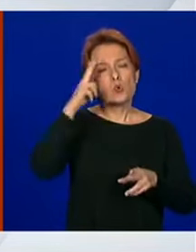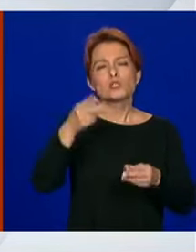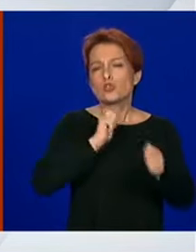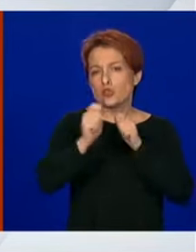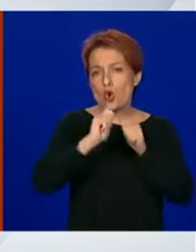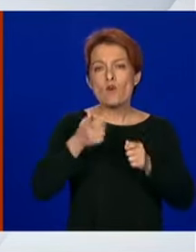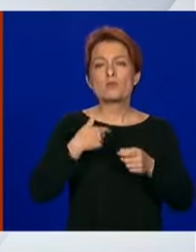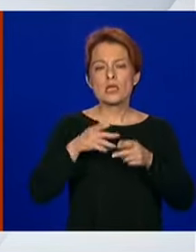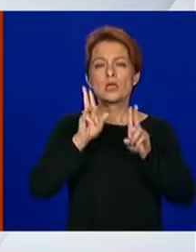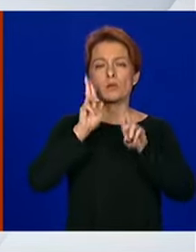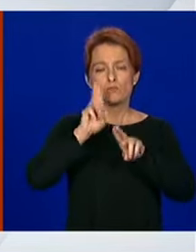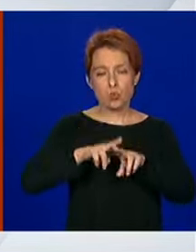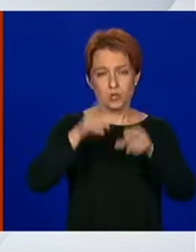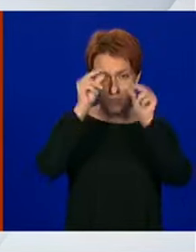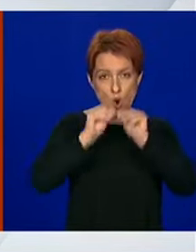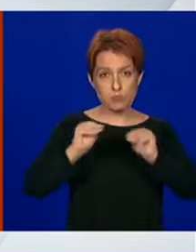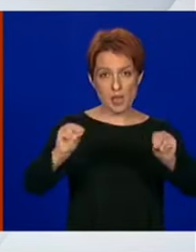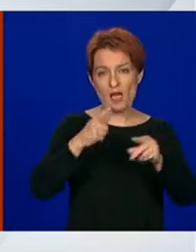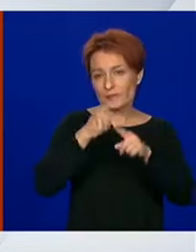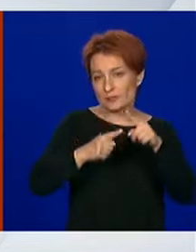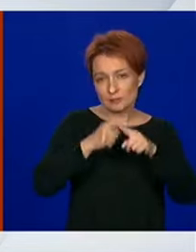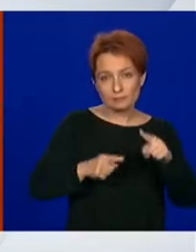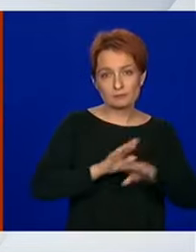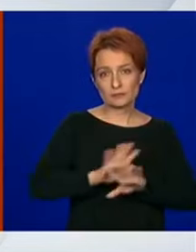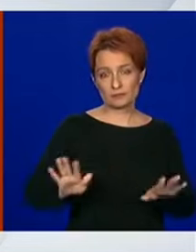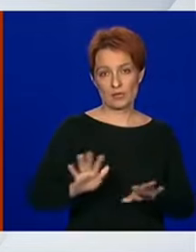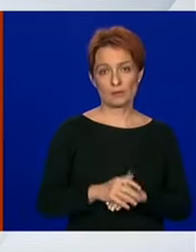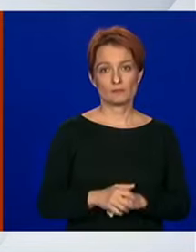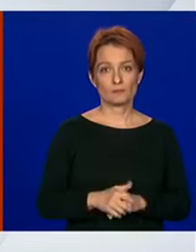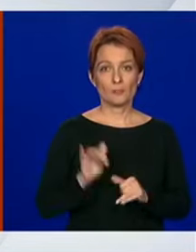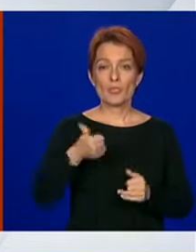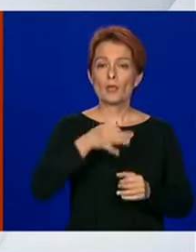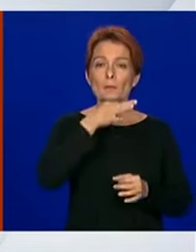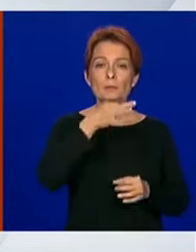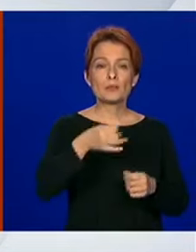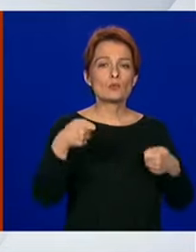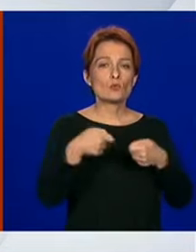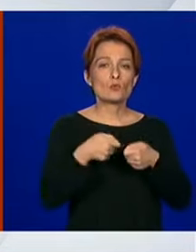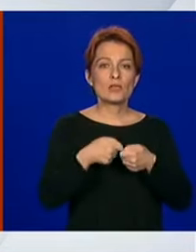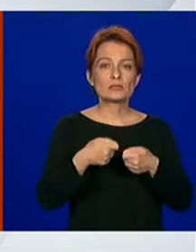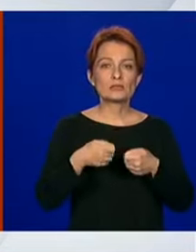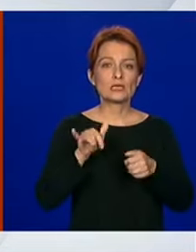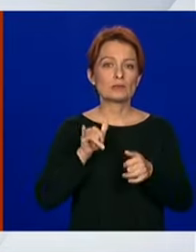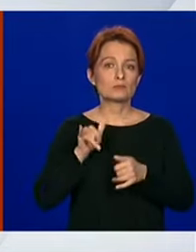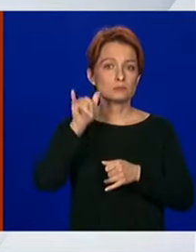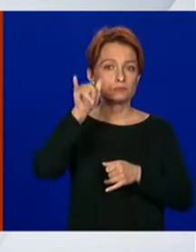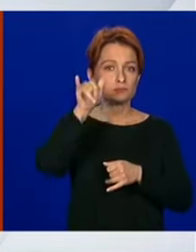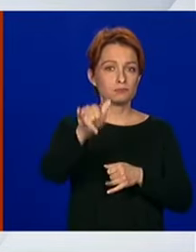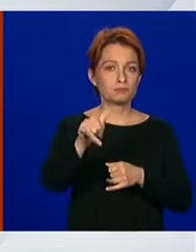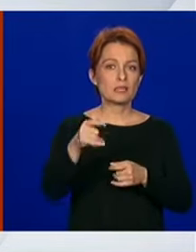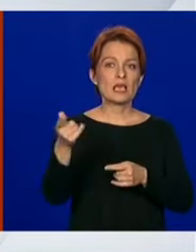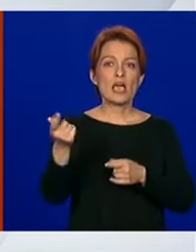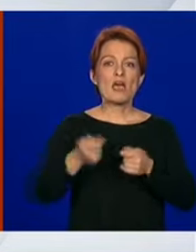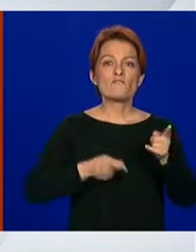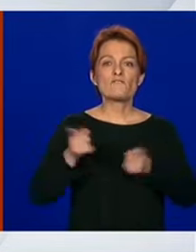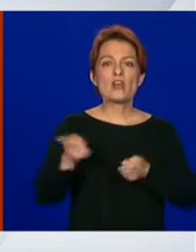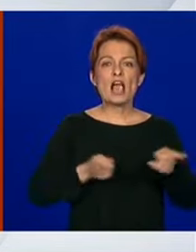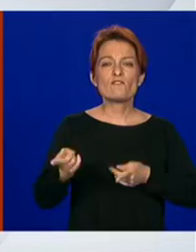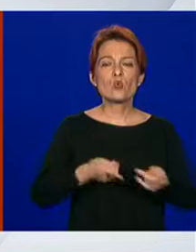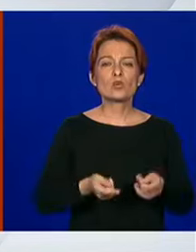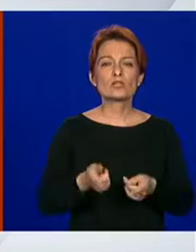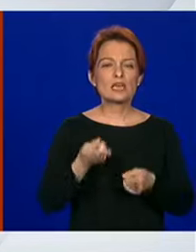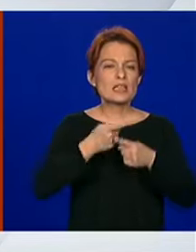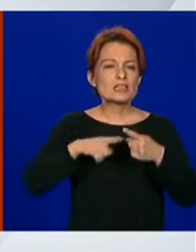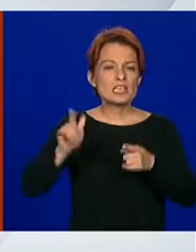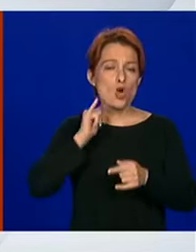javnosti objaviti sve detalje. Još jedno pitanje je vezano za zrakoplov iz Frankfurta. Dio putnika